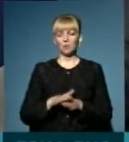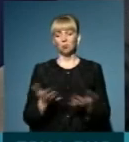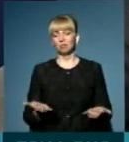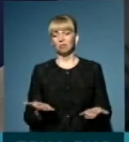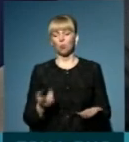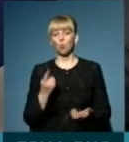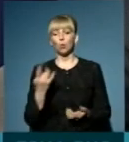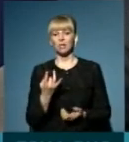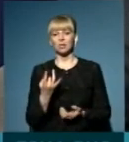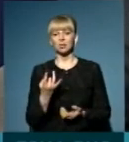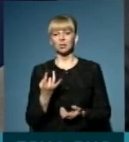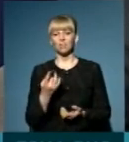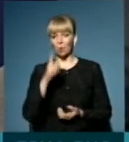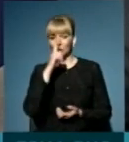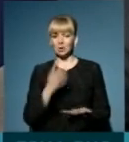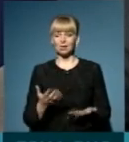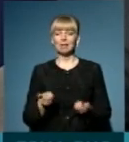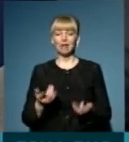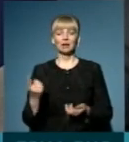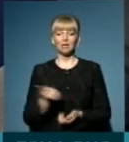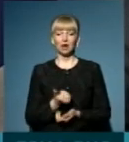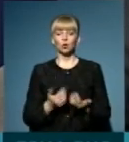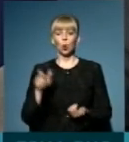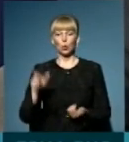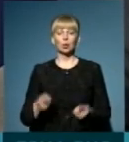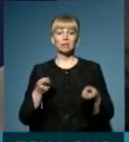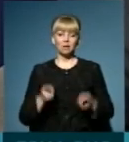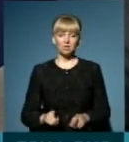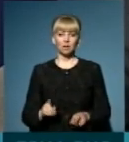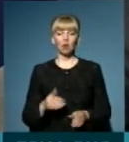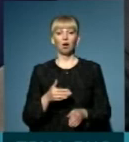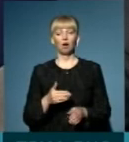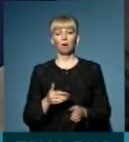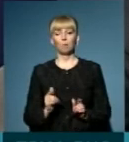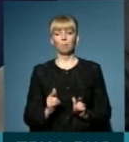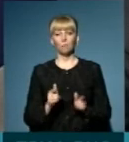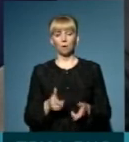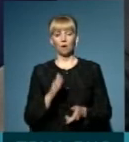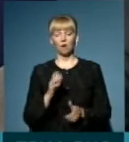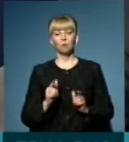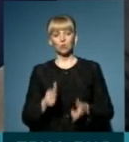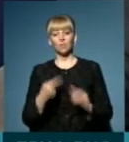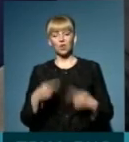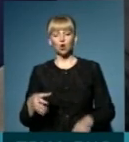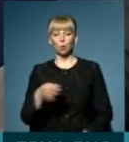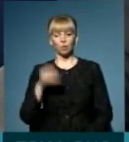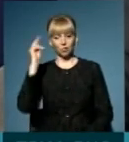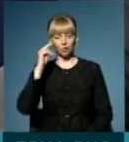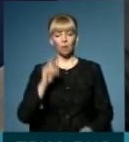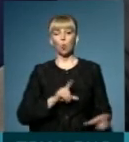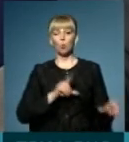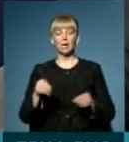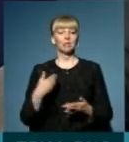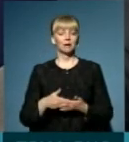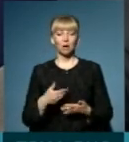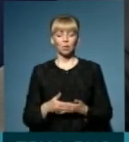ну, там, я не знаю, раз в місяць, декілька тижнів. Тому що, якщо людина дійсно поступила в вуз в іншій області, або поїхала,